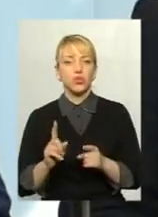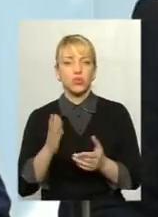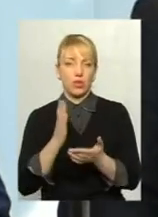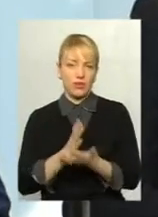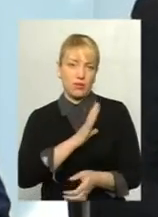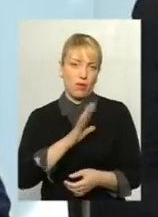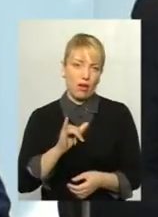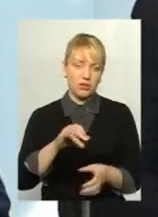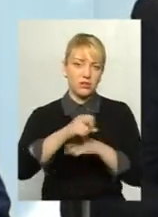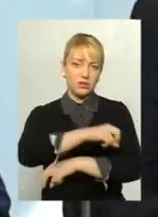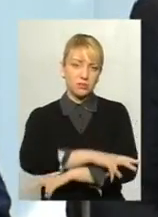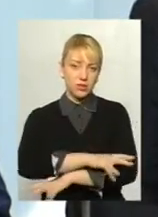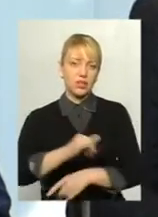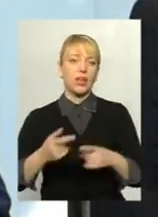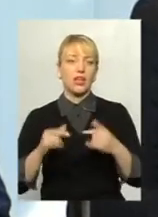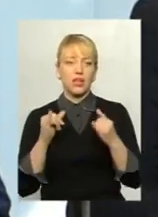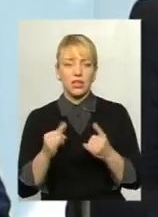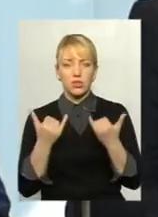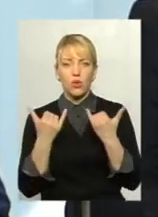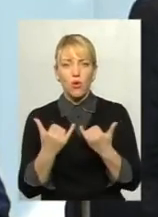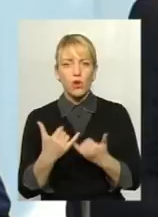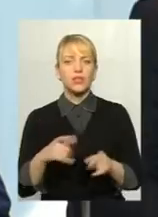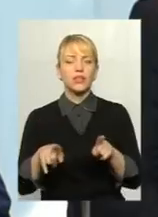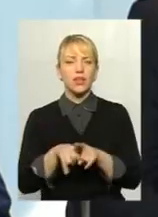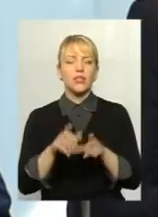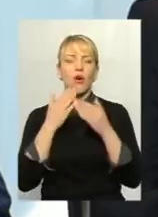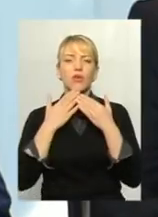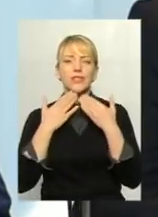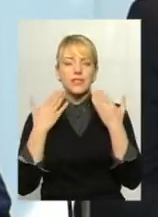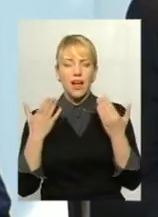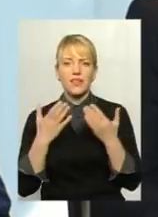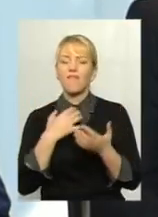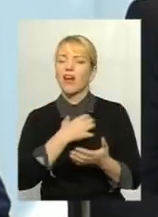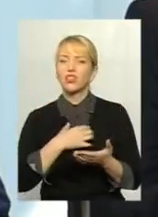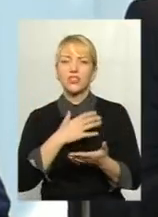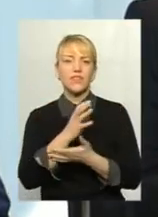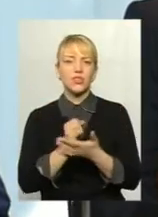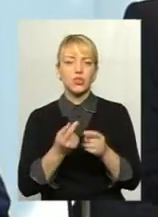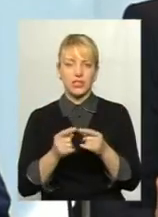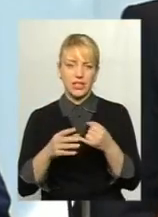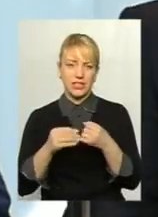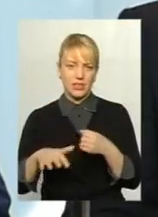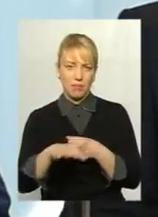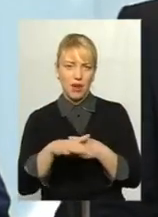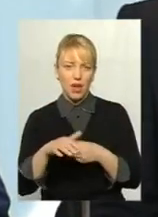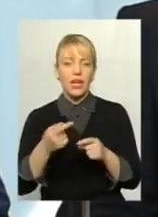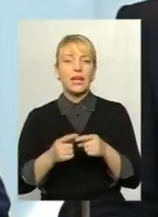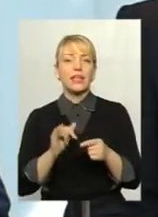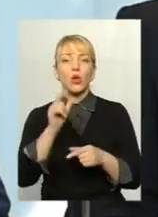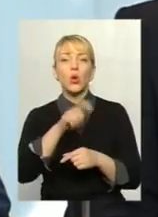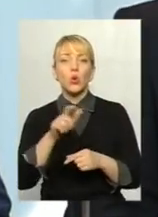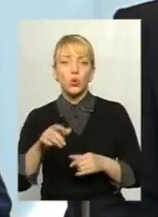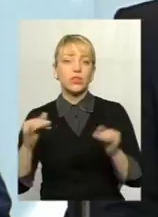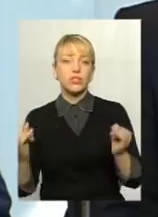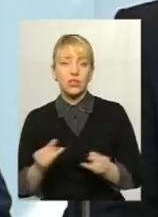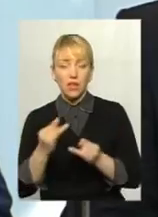Тому сьогодні останній такий важливий, скажімо, ресурс, який в нас є, земля. І люди цим, скажімо, цікавляться. Бо